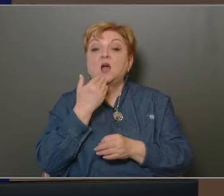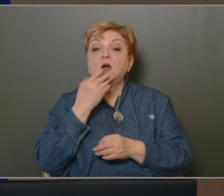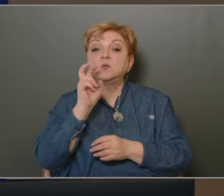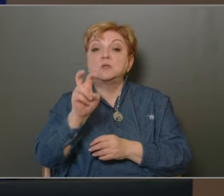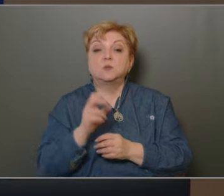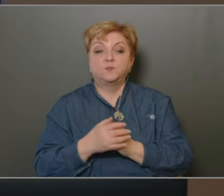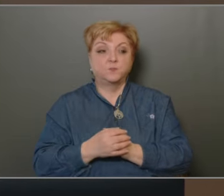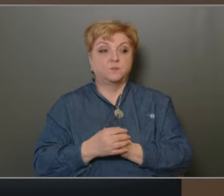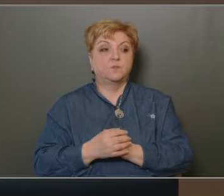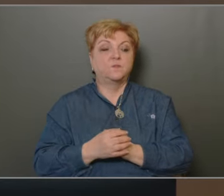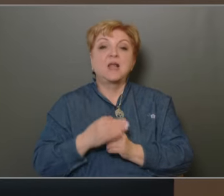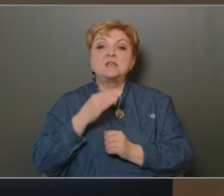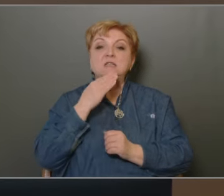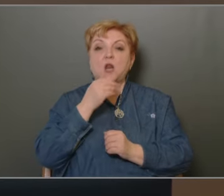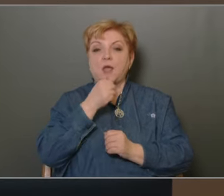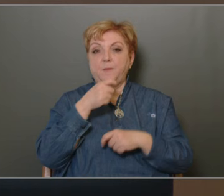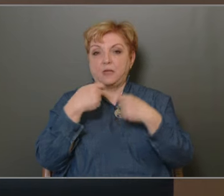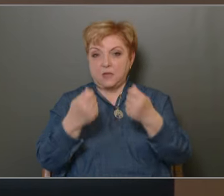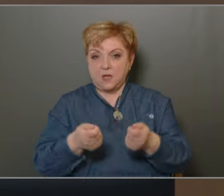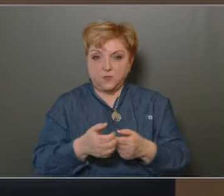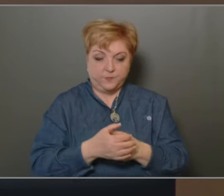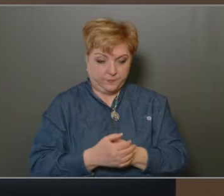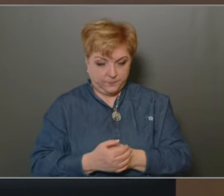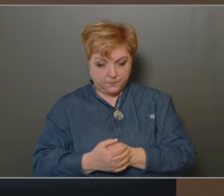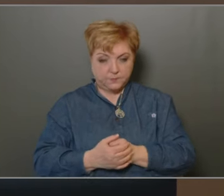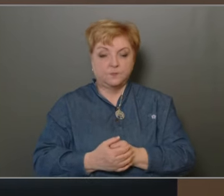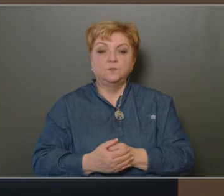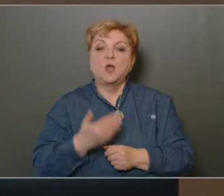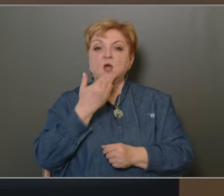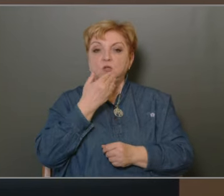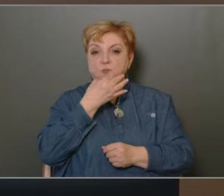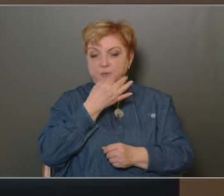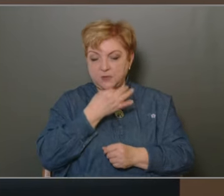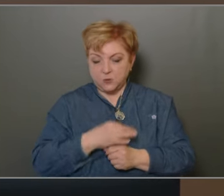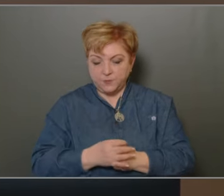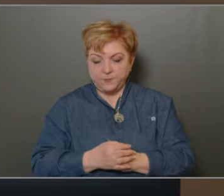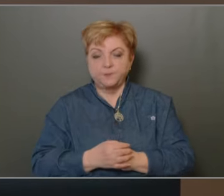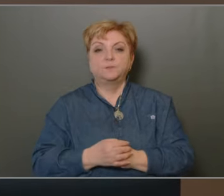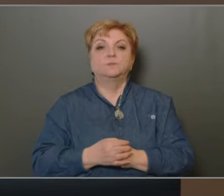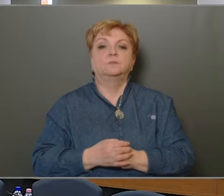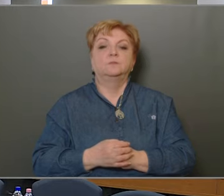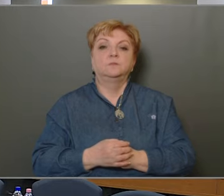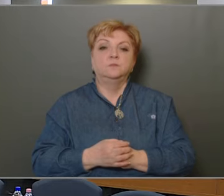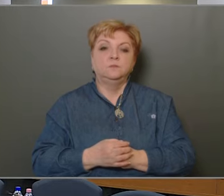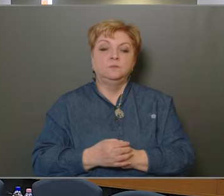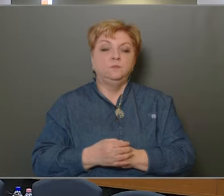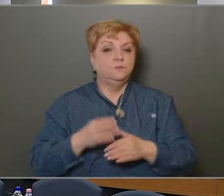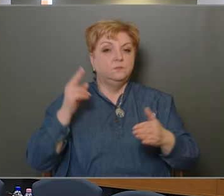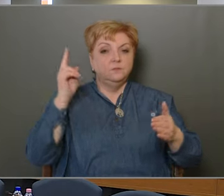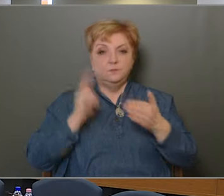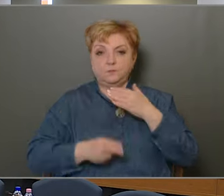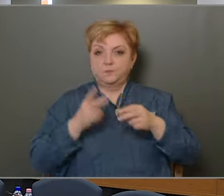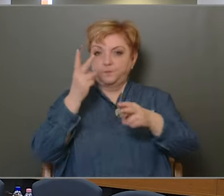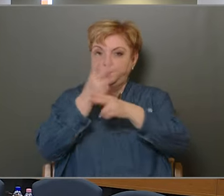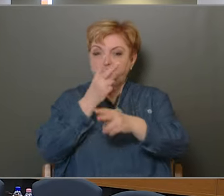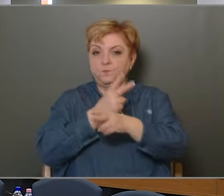kívánhoz kérdést feltenni? Szalai Péternek adom meg a szó. Köszönöm a szót, polgármester úr. A legutóbbi